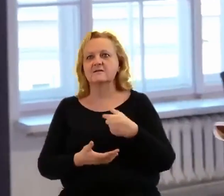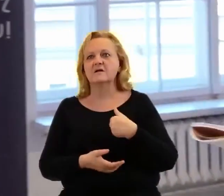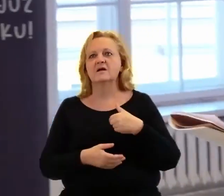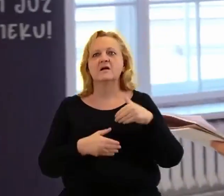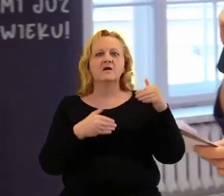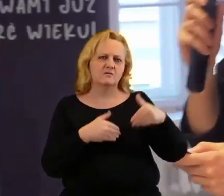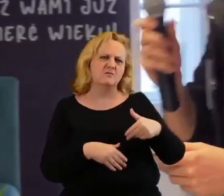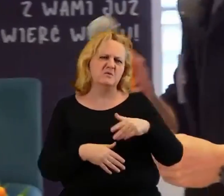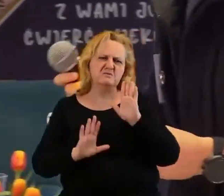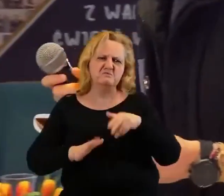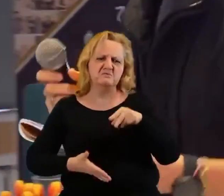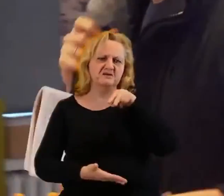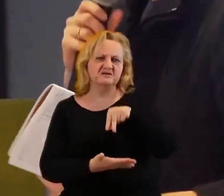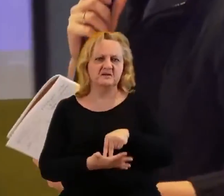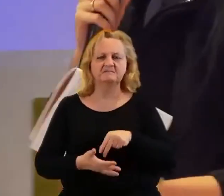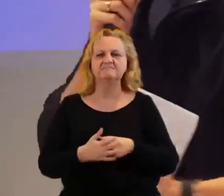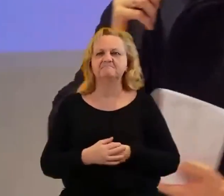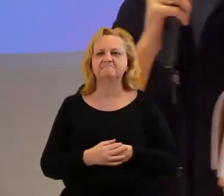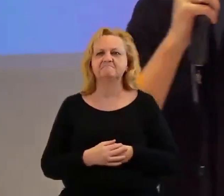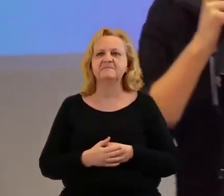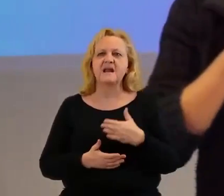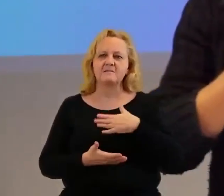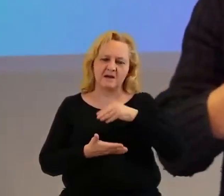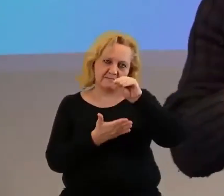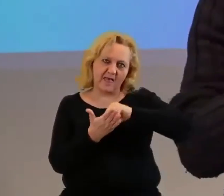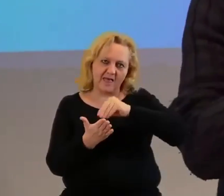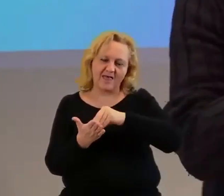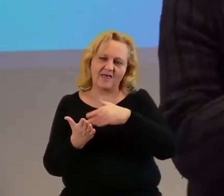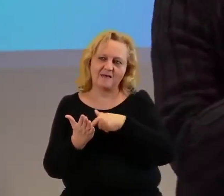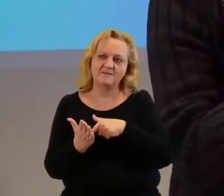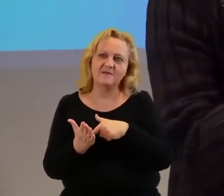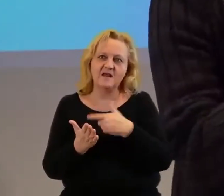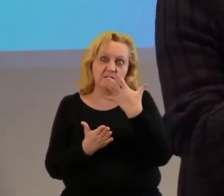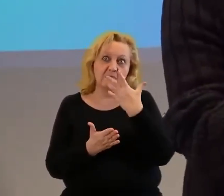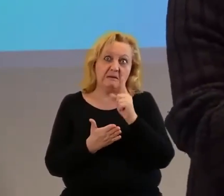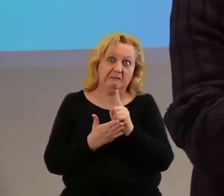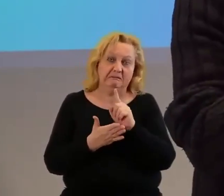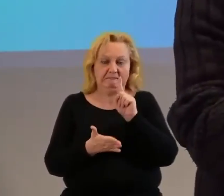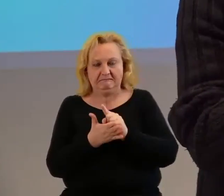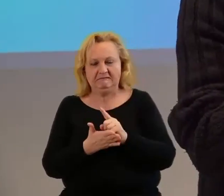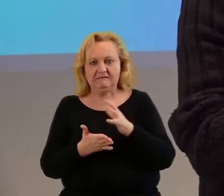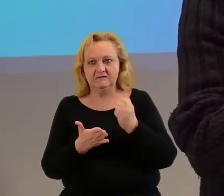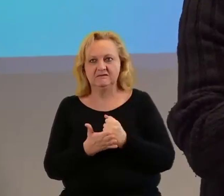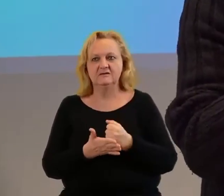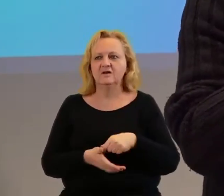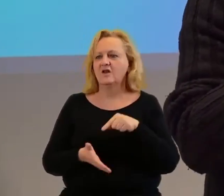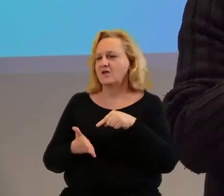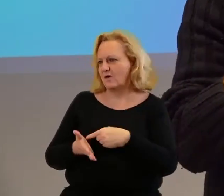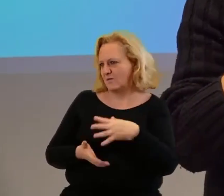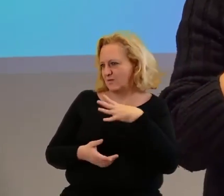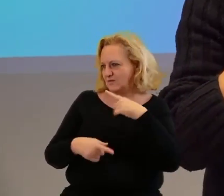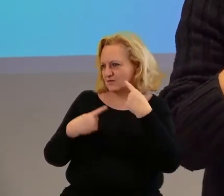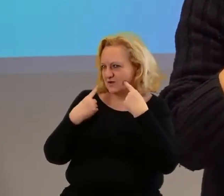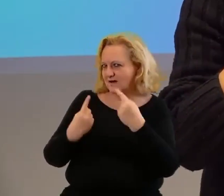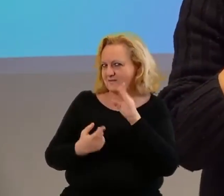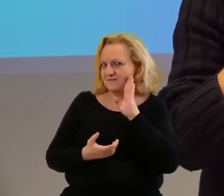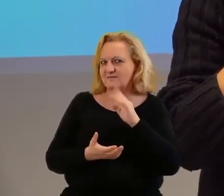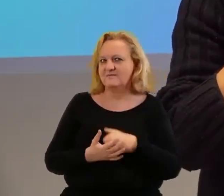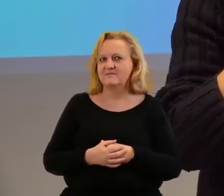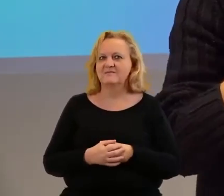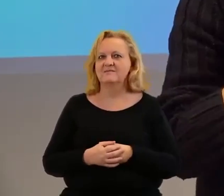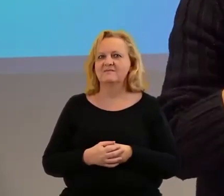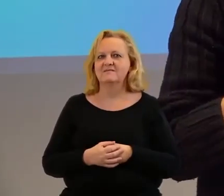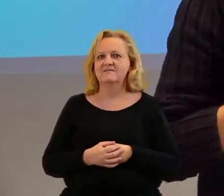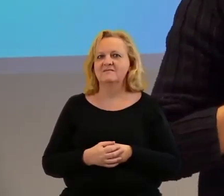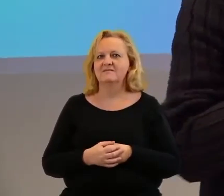Mogę spróbować stać. Mam tu takie notatki, mam nadzieję, że się w tych pięciu minutach zmieszczę. To był żart chyba. Z tymi pięć mały